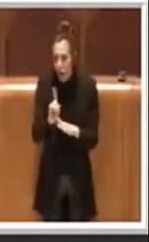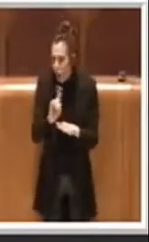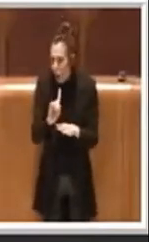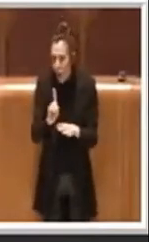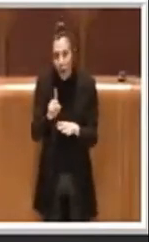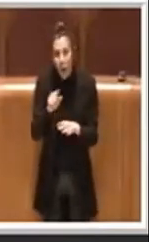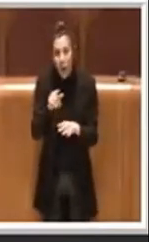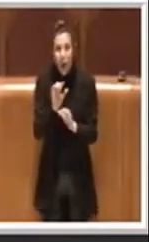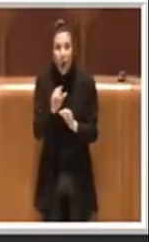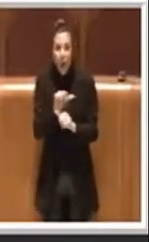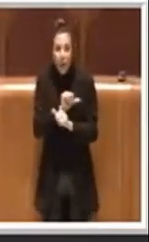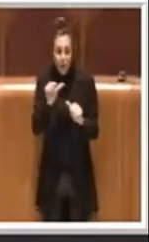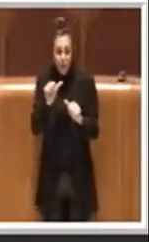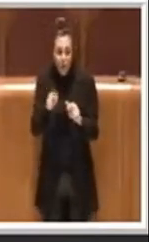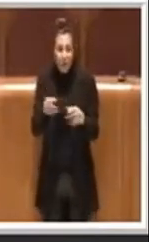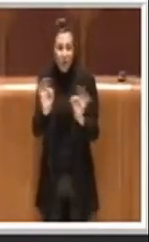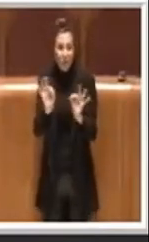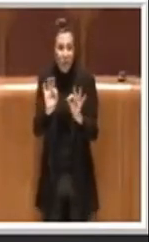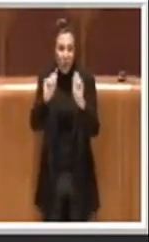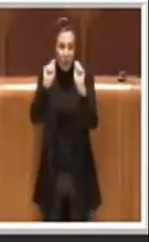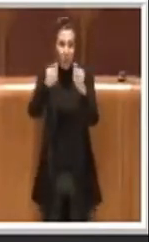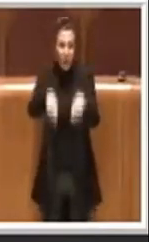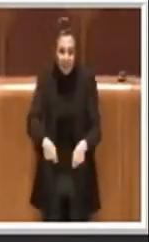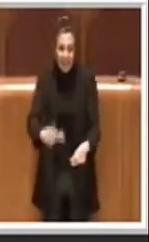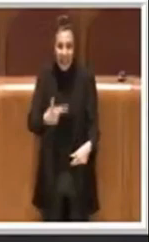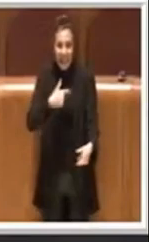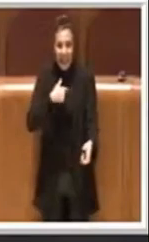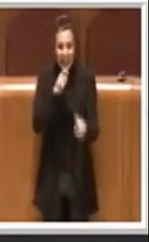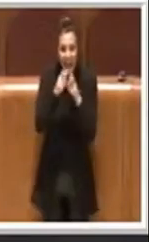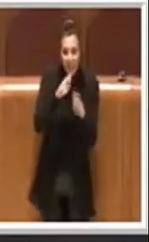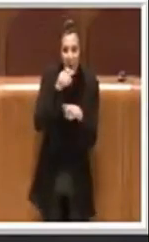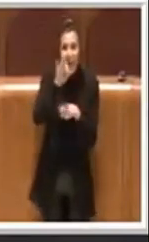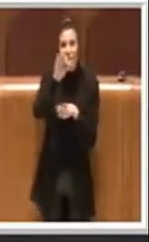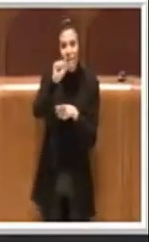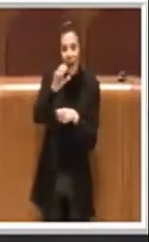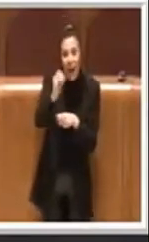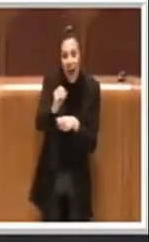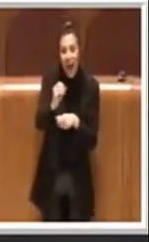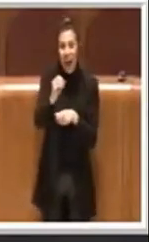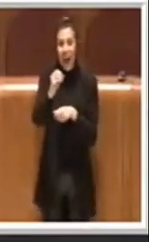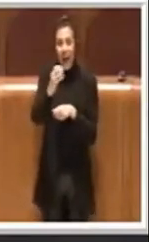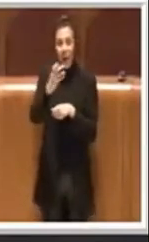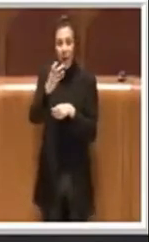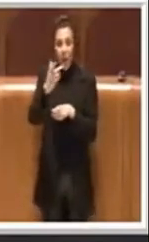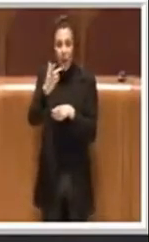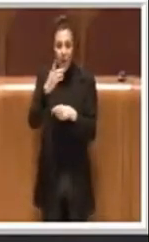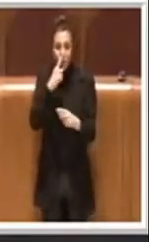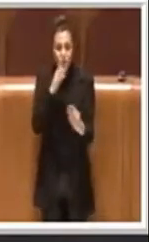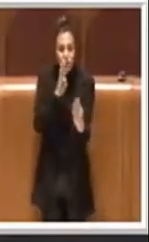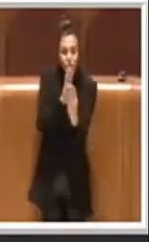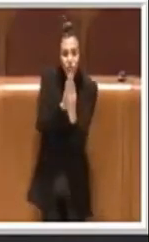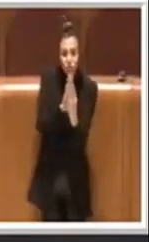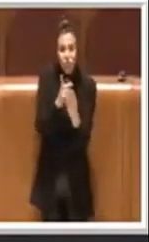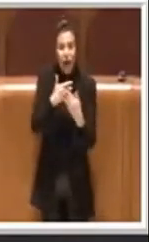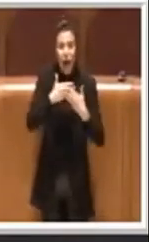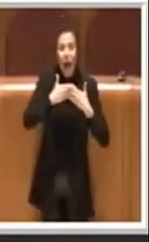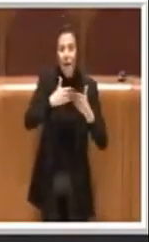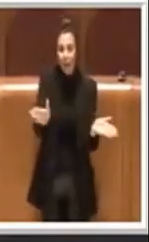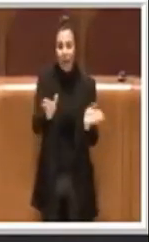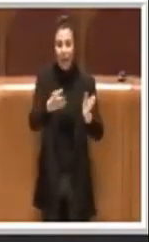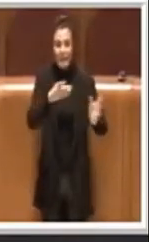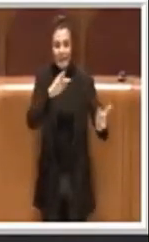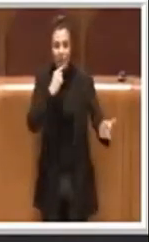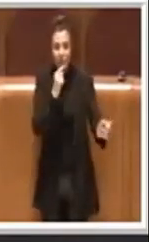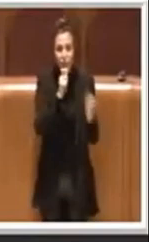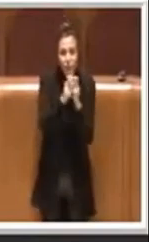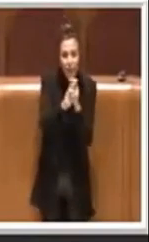accordi internazionali anche con la FAO perciò ci sono ovviamente dei fronti aperti di discussione, di interlocuzione